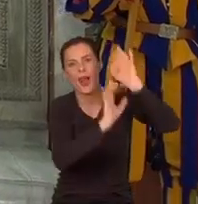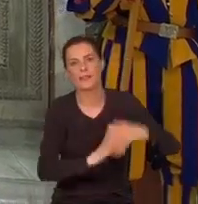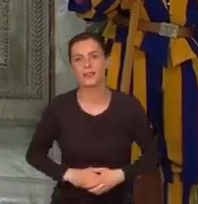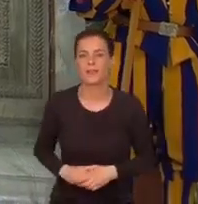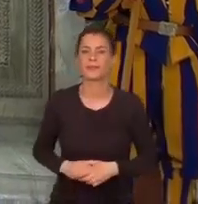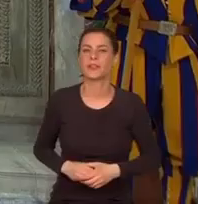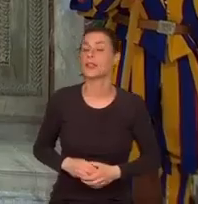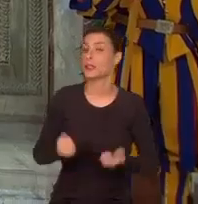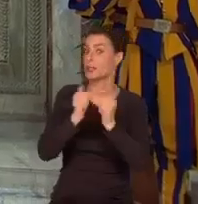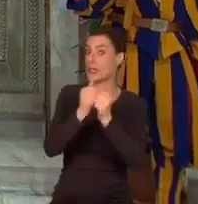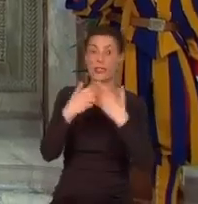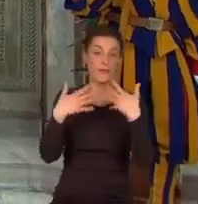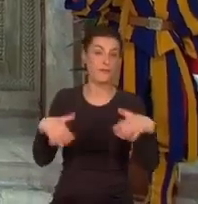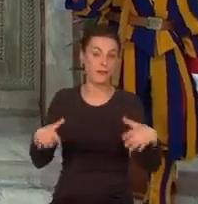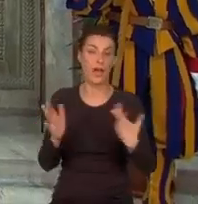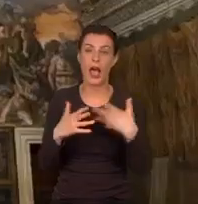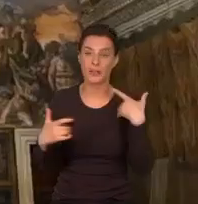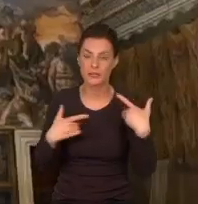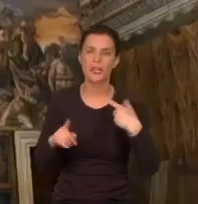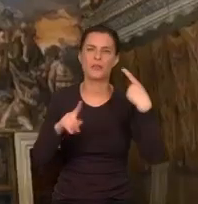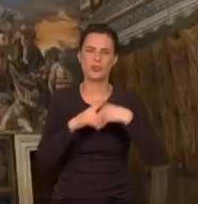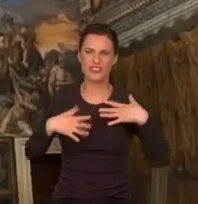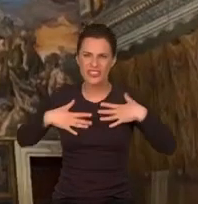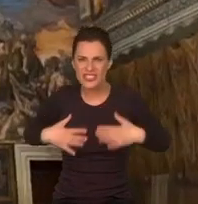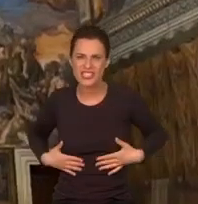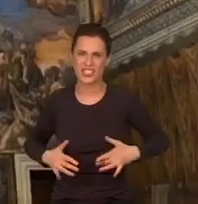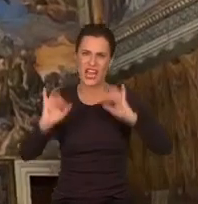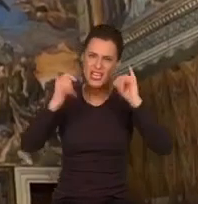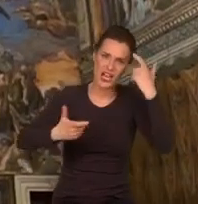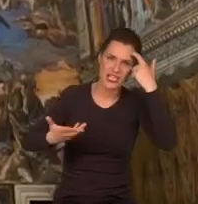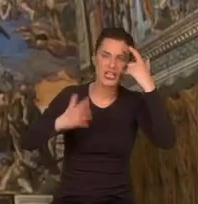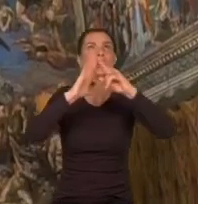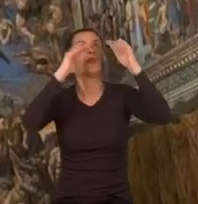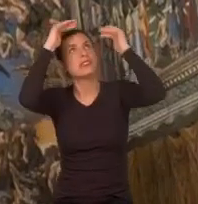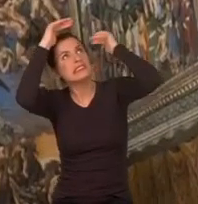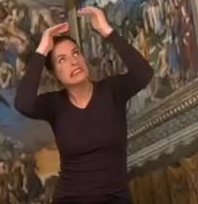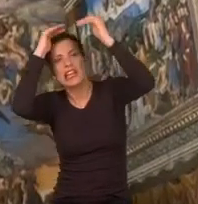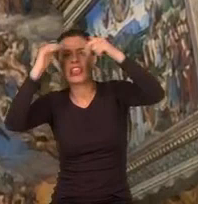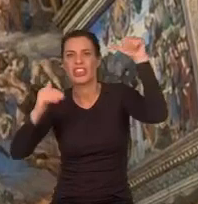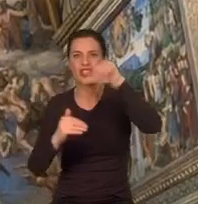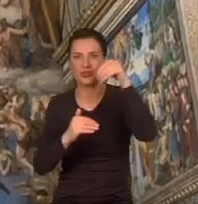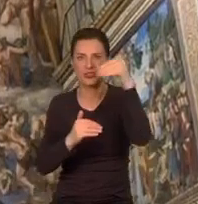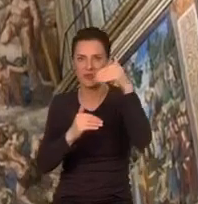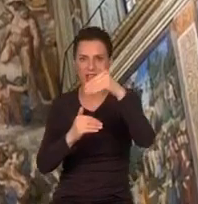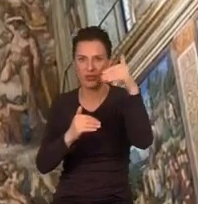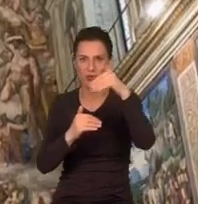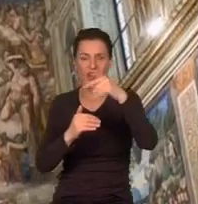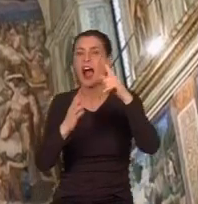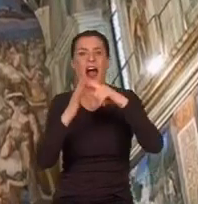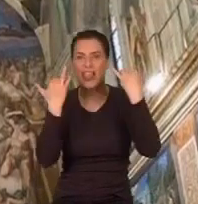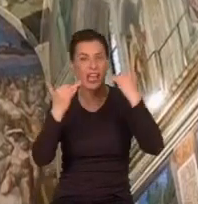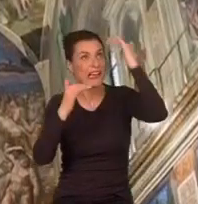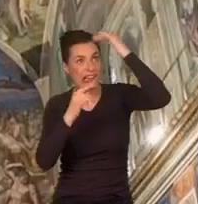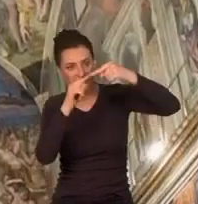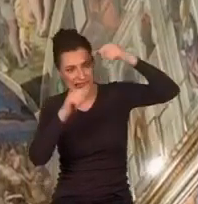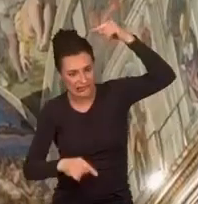Wyzwanie było nie tylko artystyczne, ale też fizyczne i techniczne, bo musiał pokryć ponad tysiąc metrów kwadratowych 20 metrów nad ziemią.